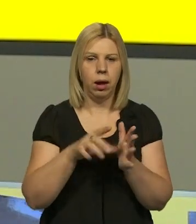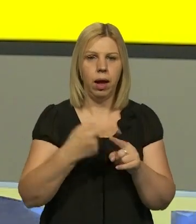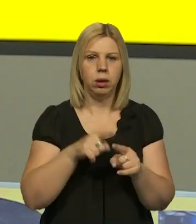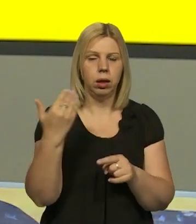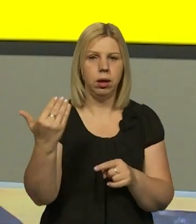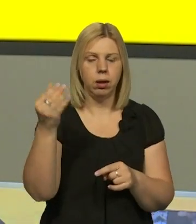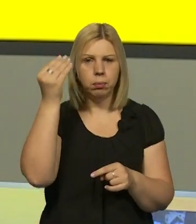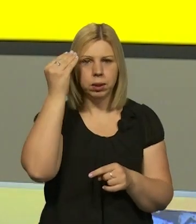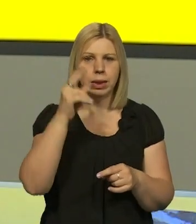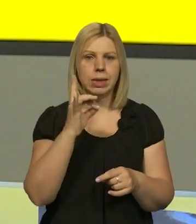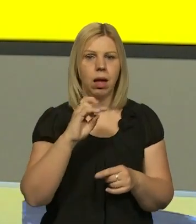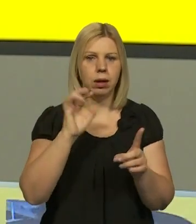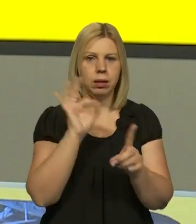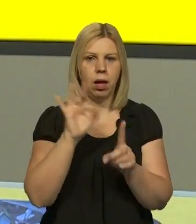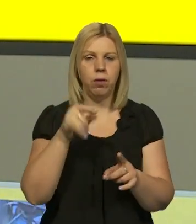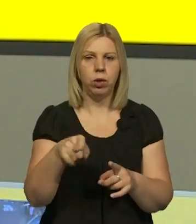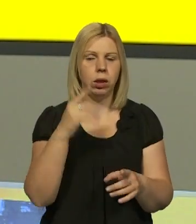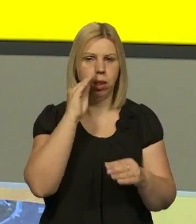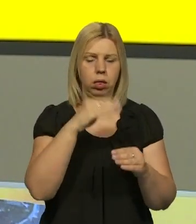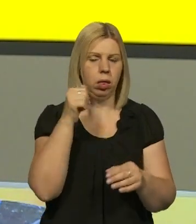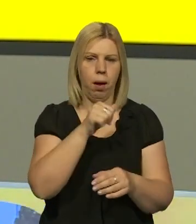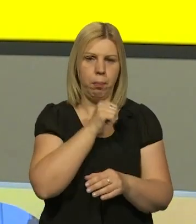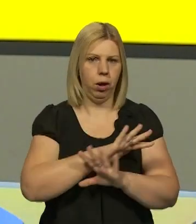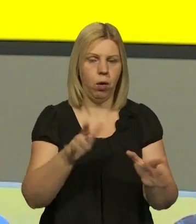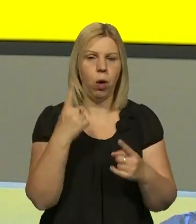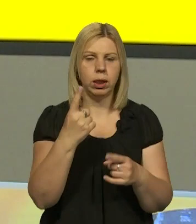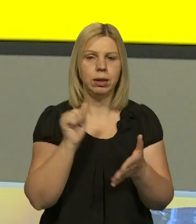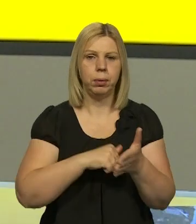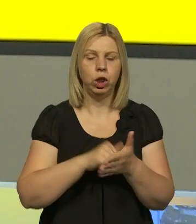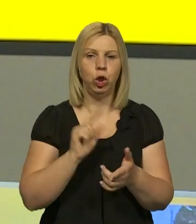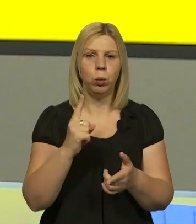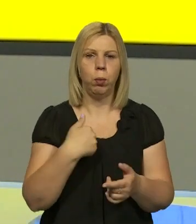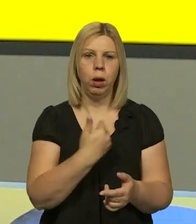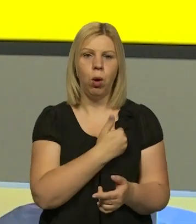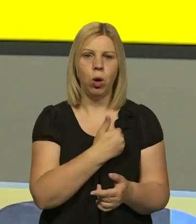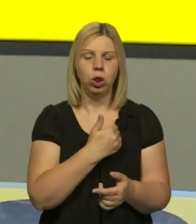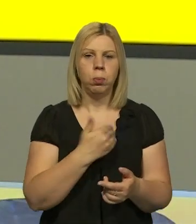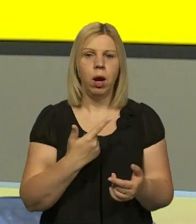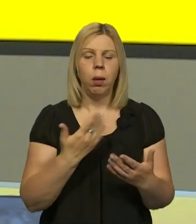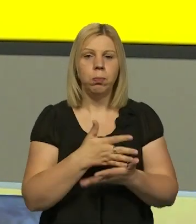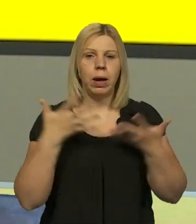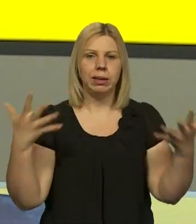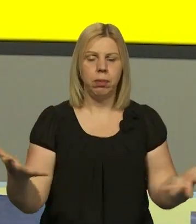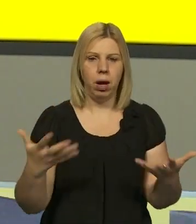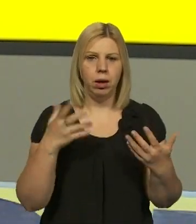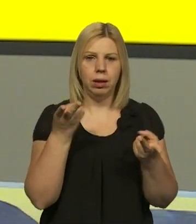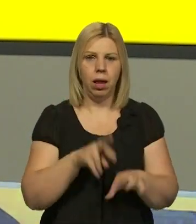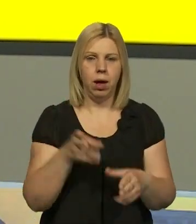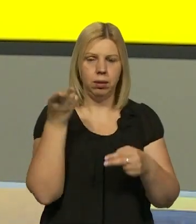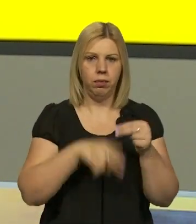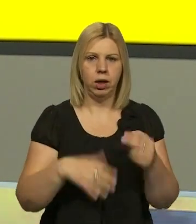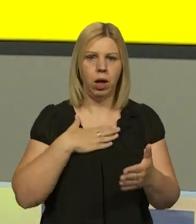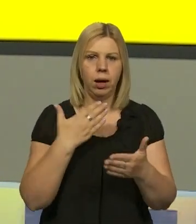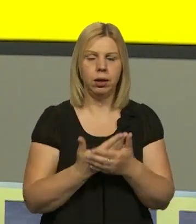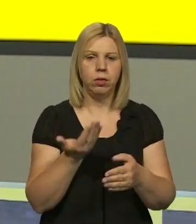Це одна з їхніх цілей. Вони її навіть не приховують. Також це одна з причин, чому ми хочемо вжити максимальних заходів для завершення